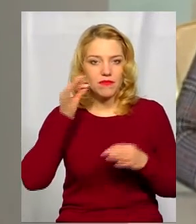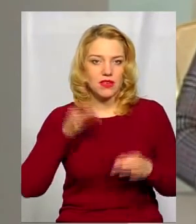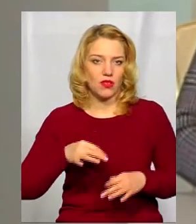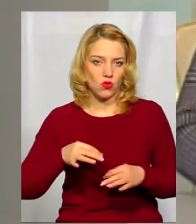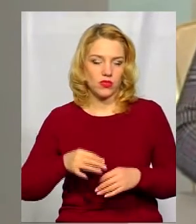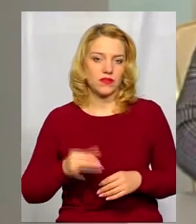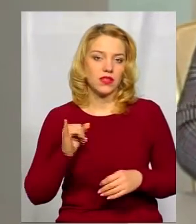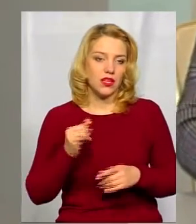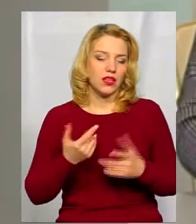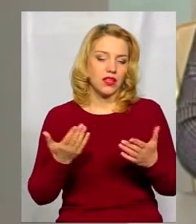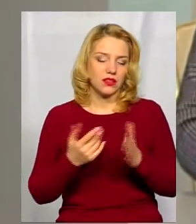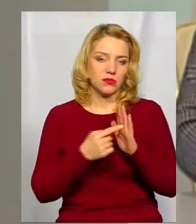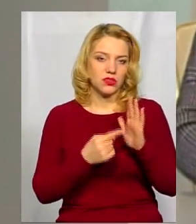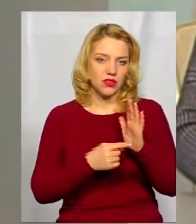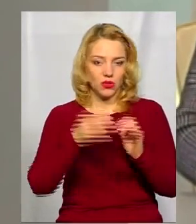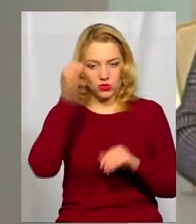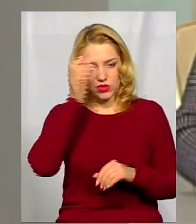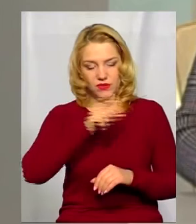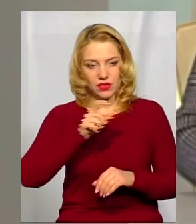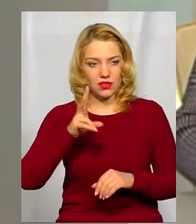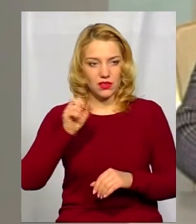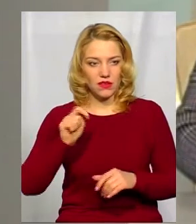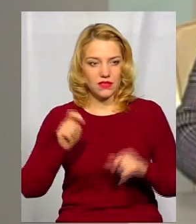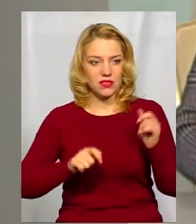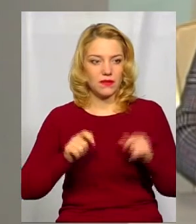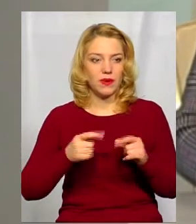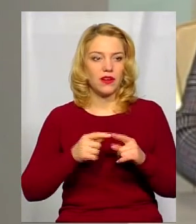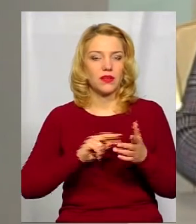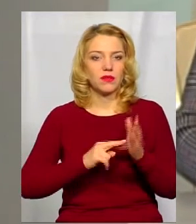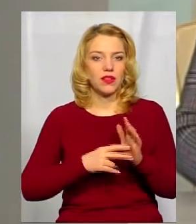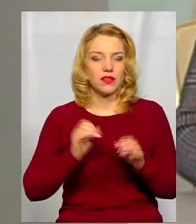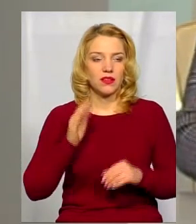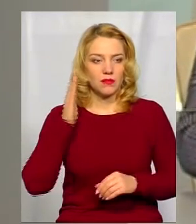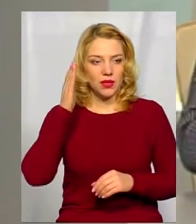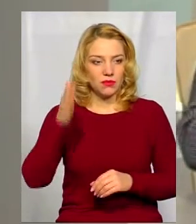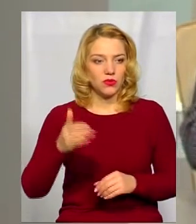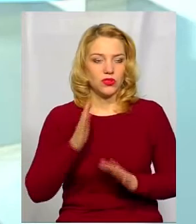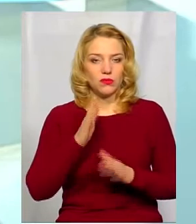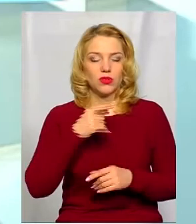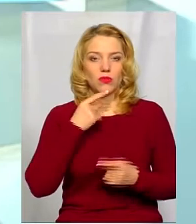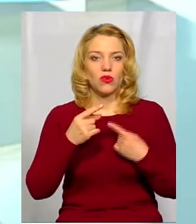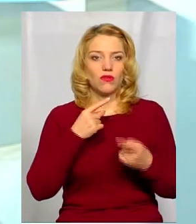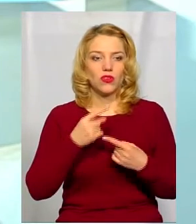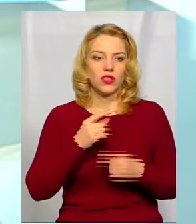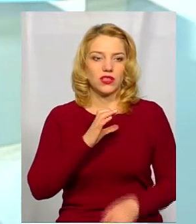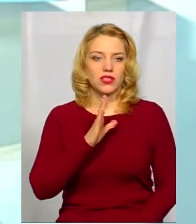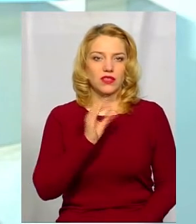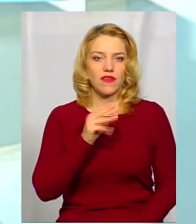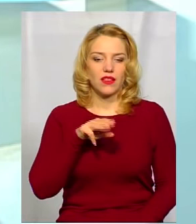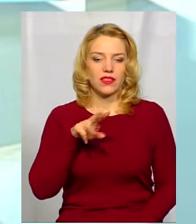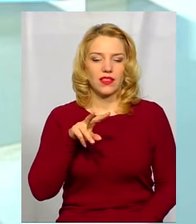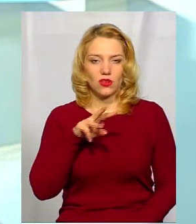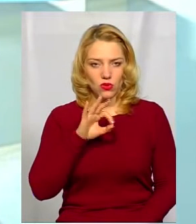досвід, якими ділилися освітяни на фестивалі? Та про плани на майбутнє, будемо говорити з Святославом